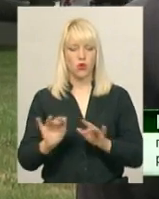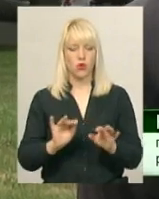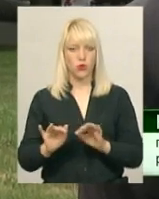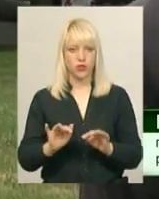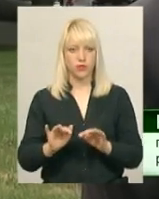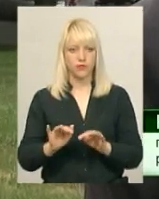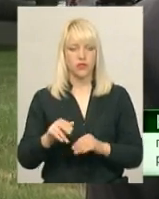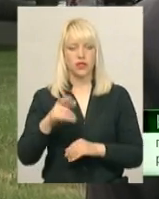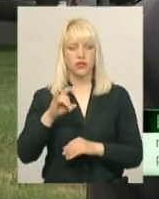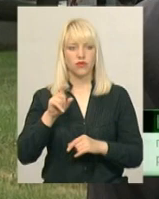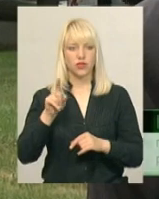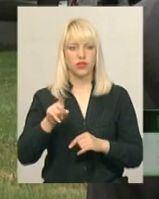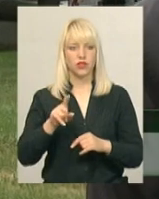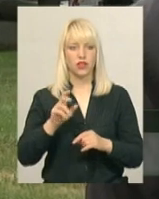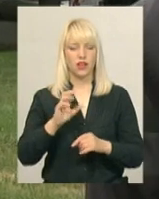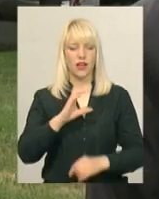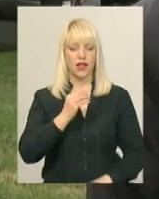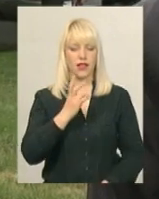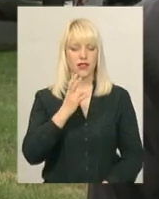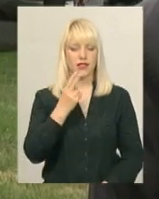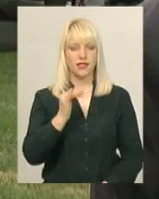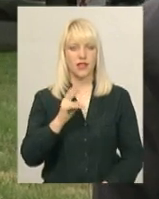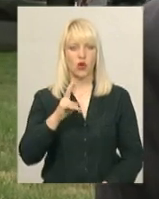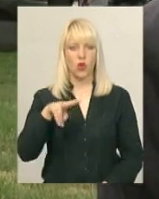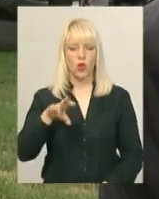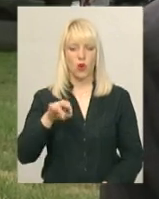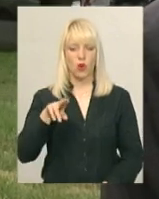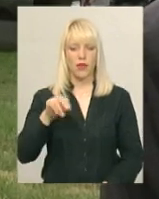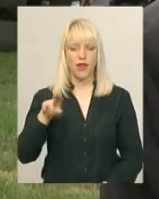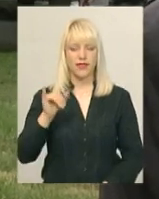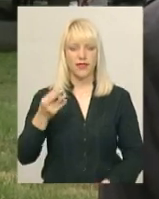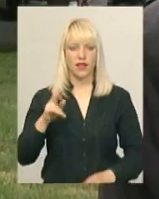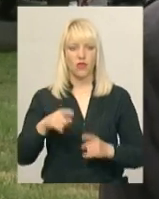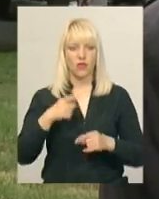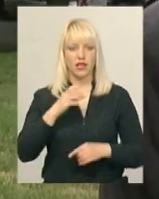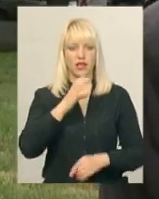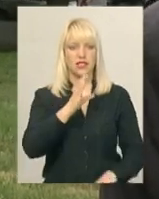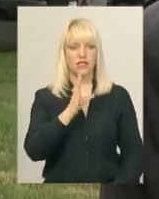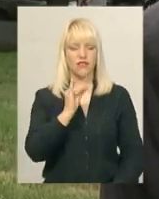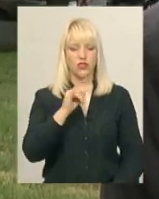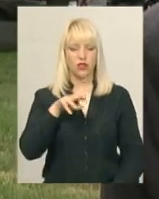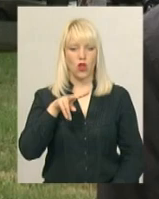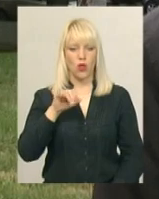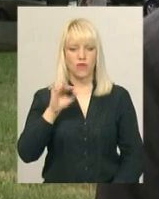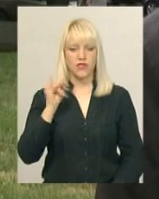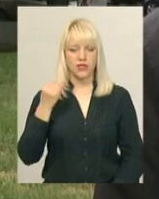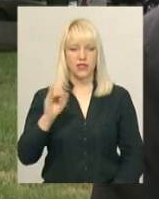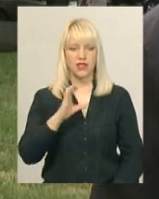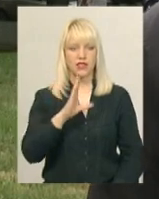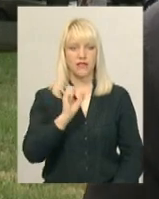в енциклопедіях, то коли говорять Світлишний, Сверстюк і інші, то інші –